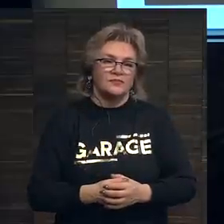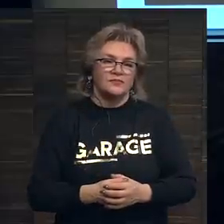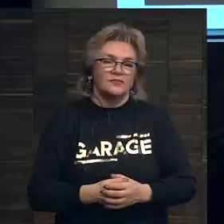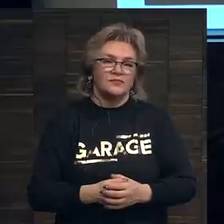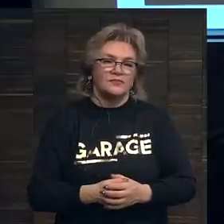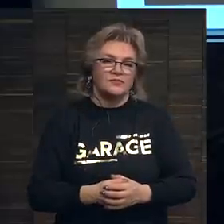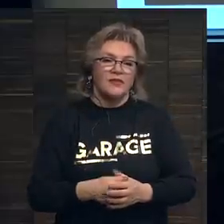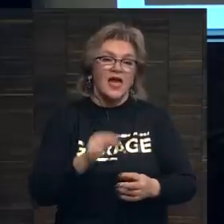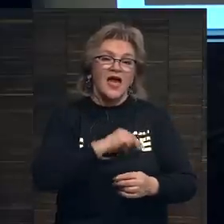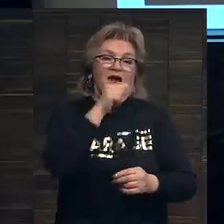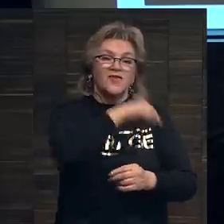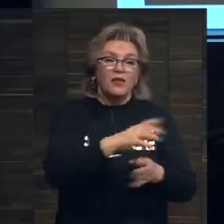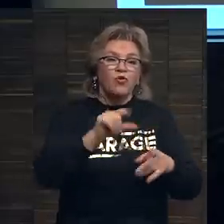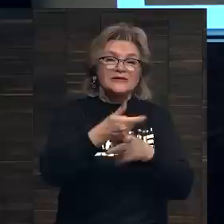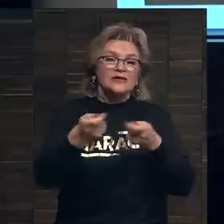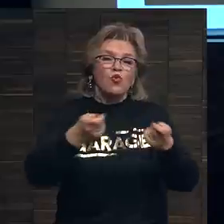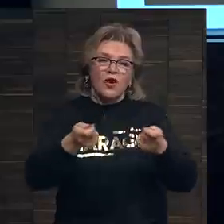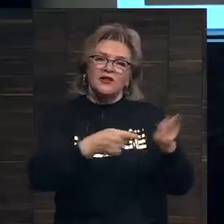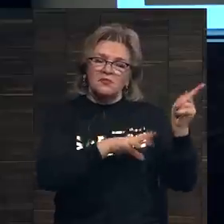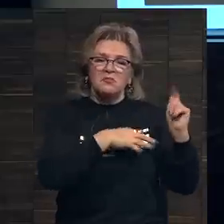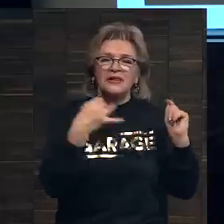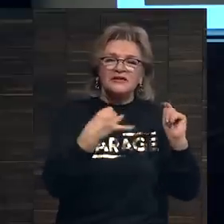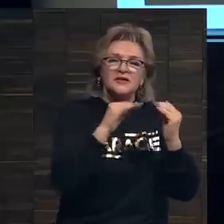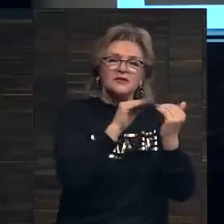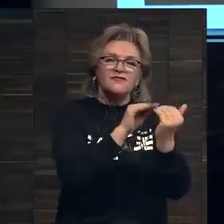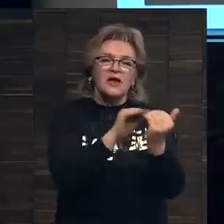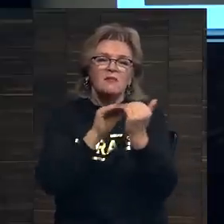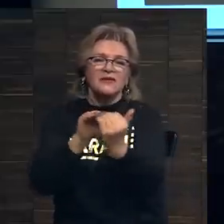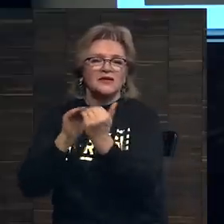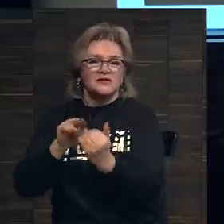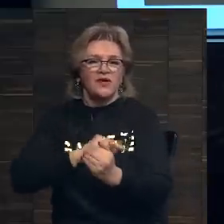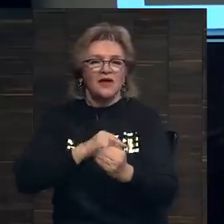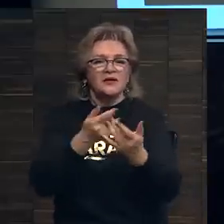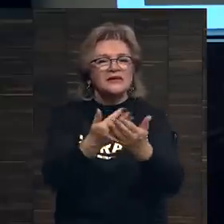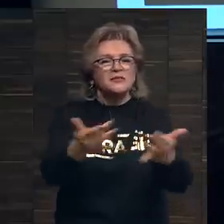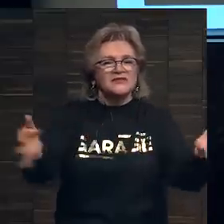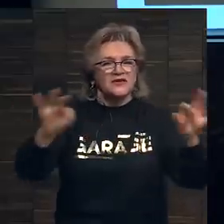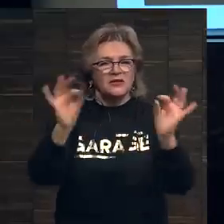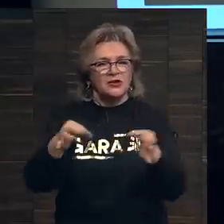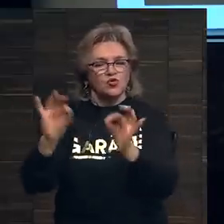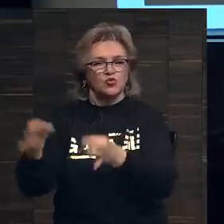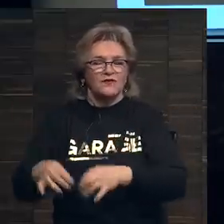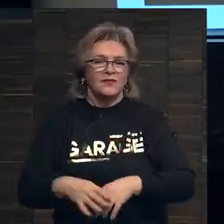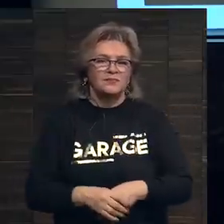В работе с кураторами мне было интересно взаимодействие с произведениями искусства.